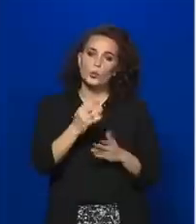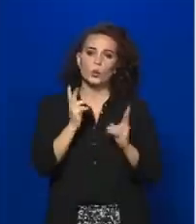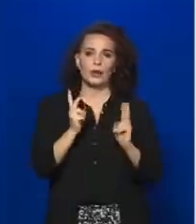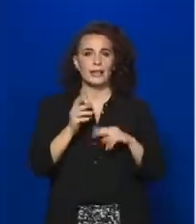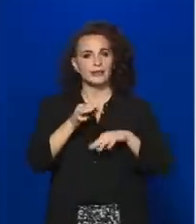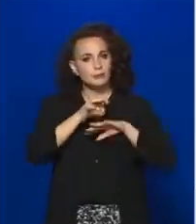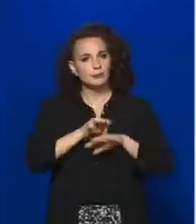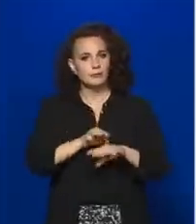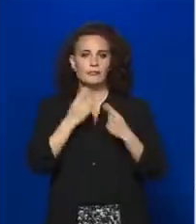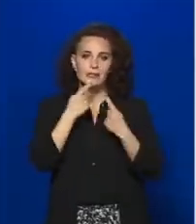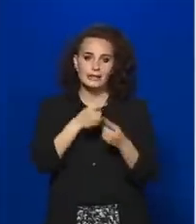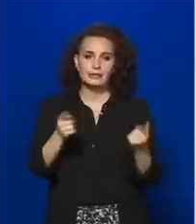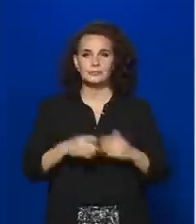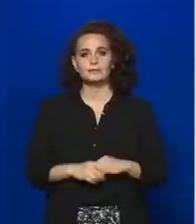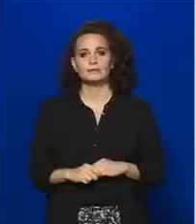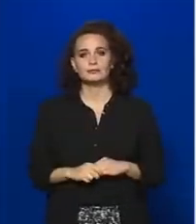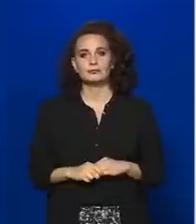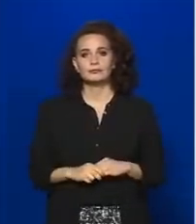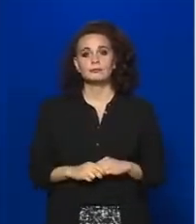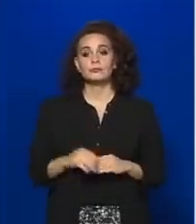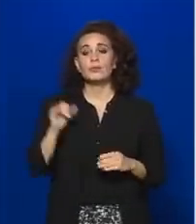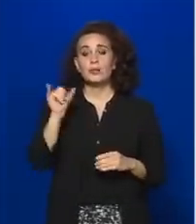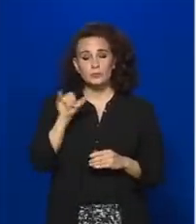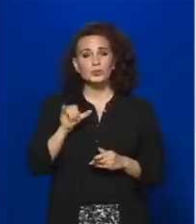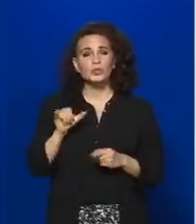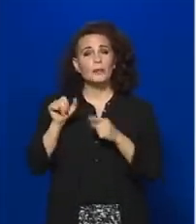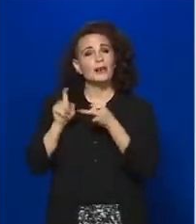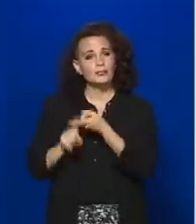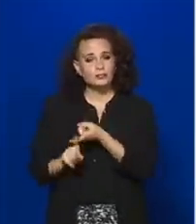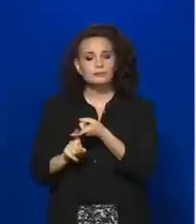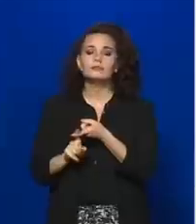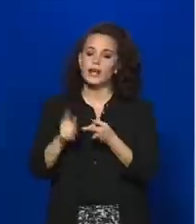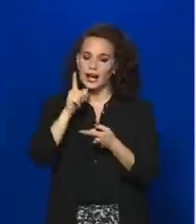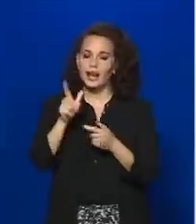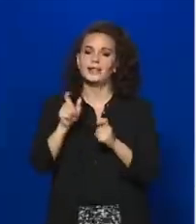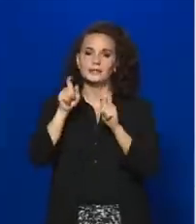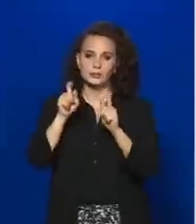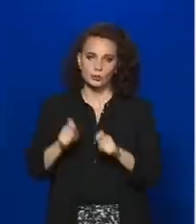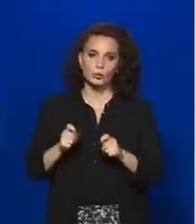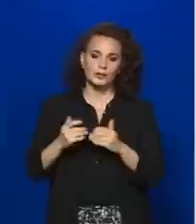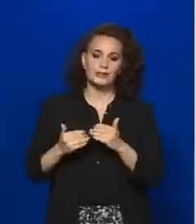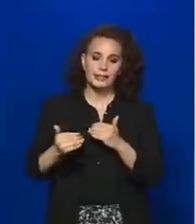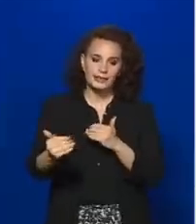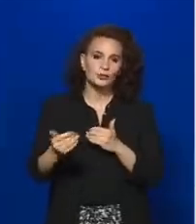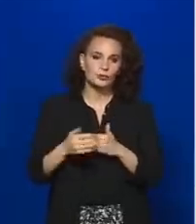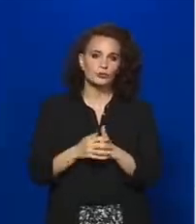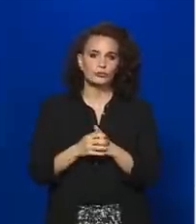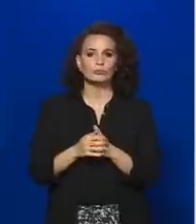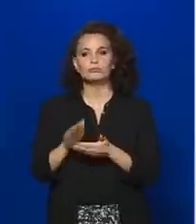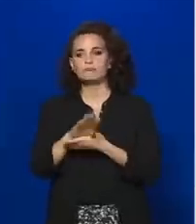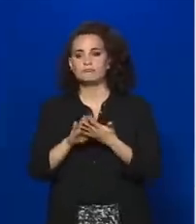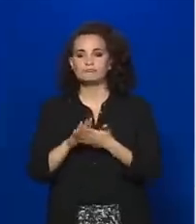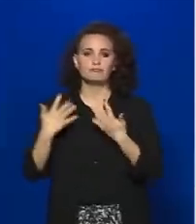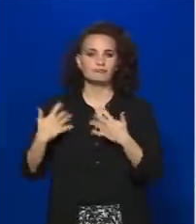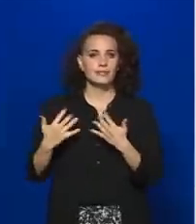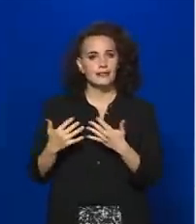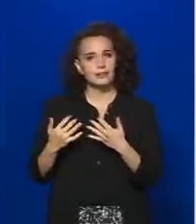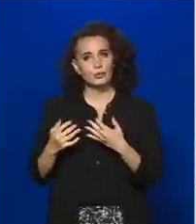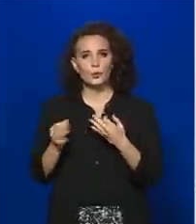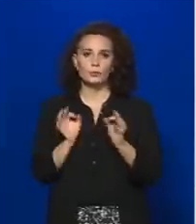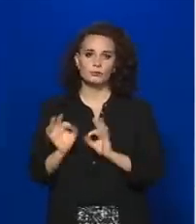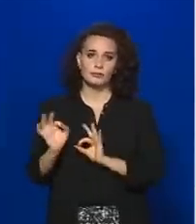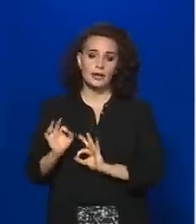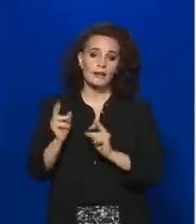vezetni, és Budapesten pedig döntés fog születni arról, hogy milyen enyhítő intézkedésekre